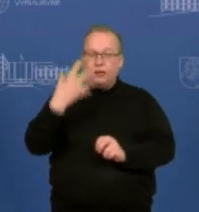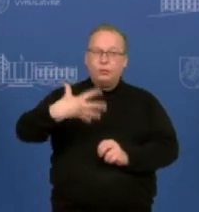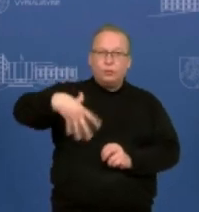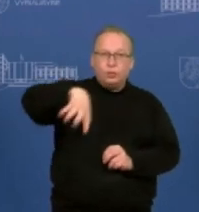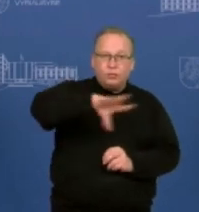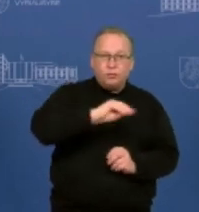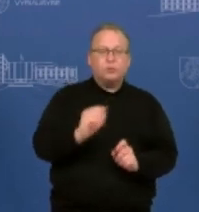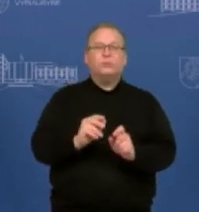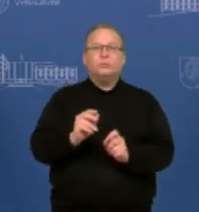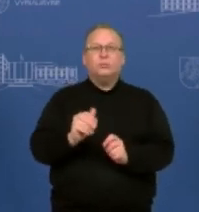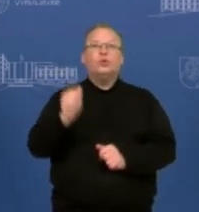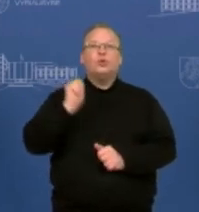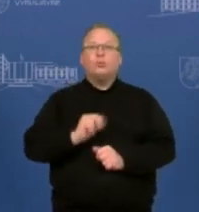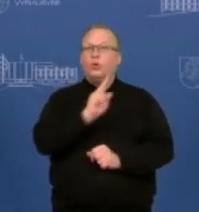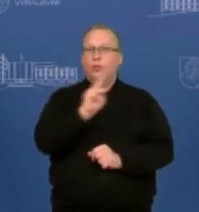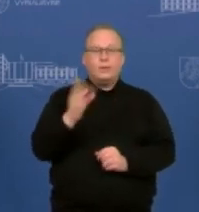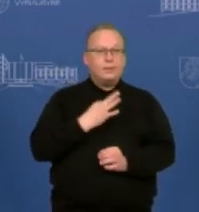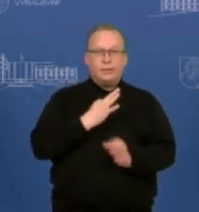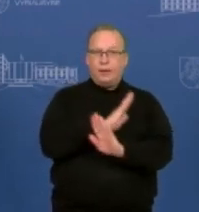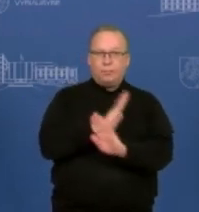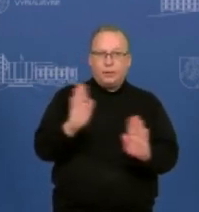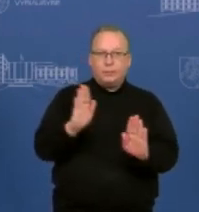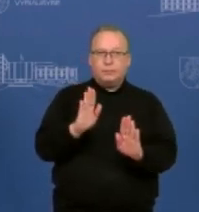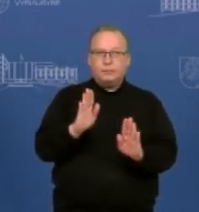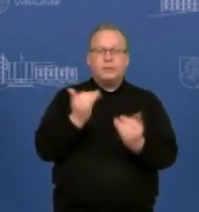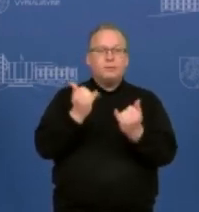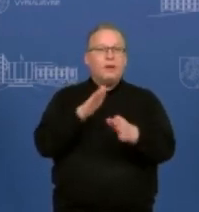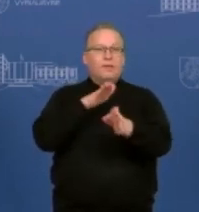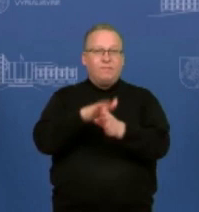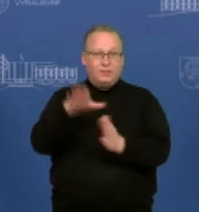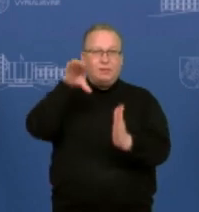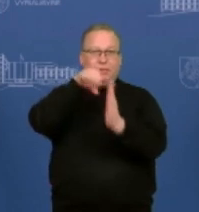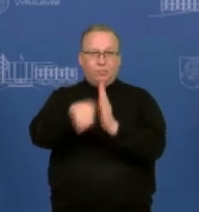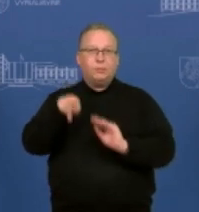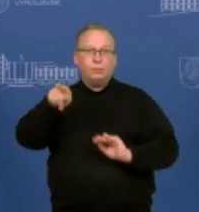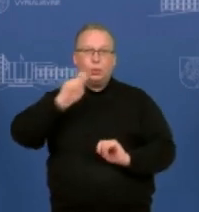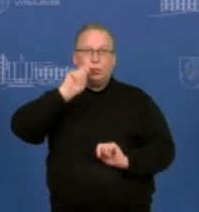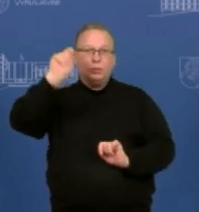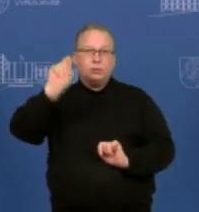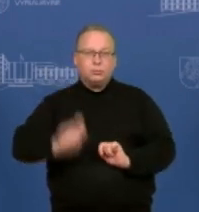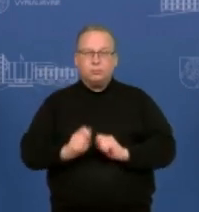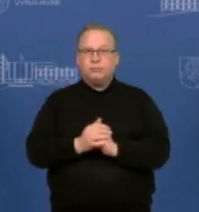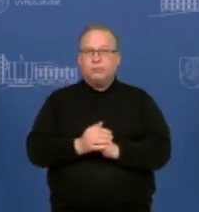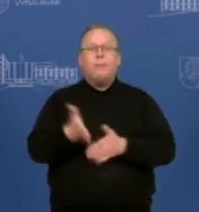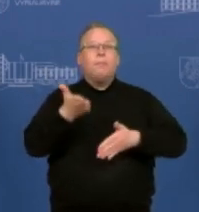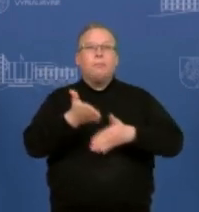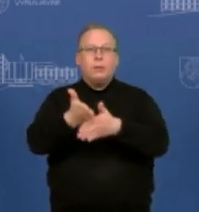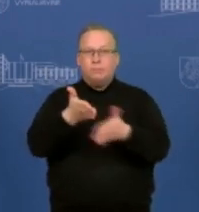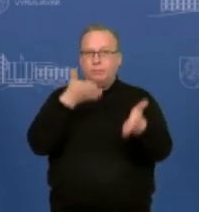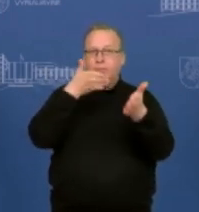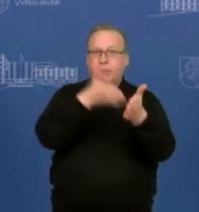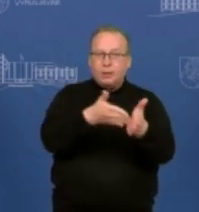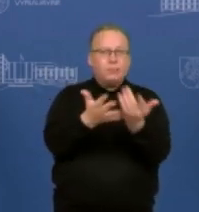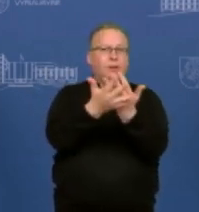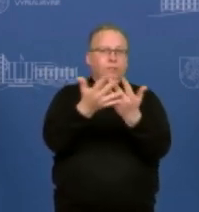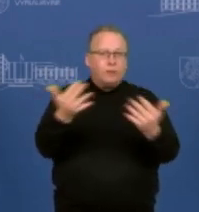visų tų žmonių, kurie yra nebejingi tam, kas vyksta Ukrainoje, nebejingi ir pagalba, ir paramai įvairiomis